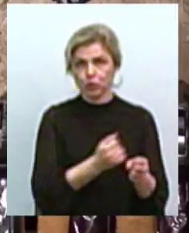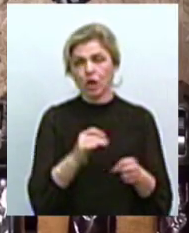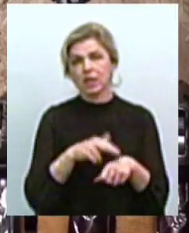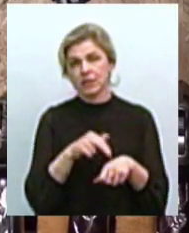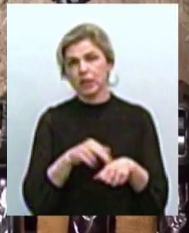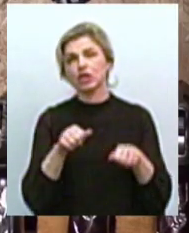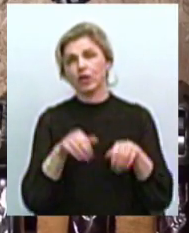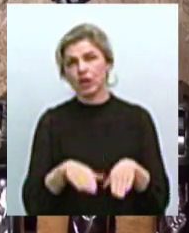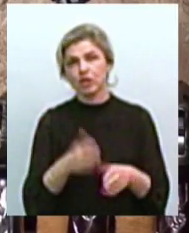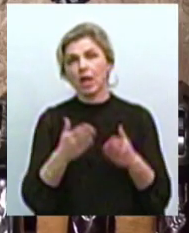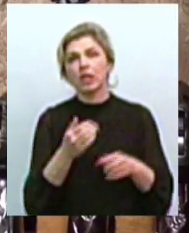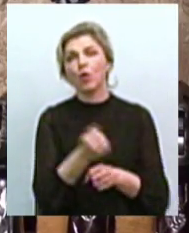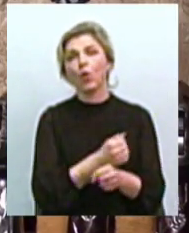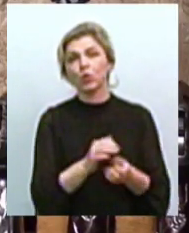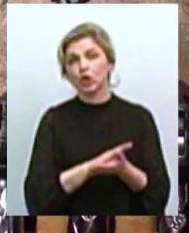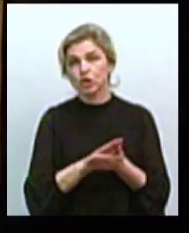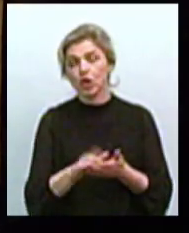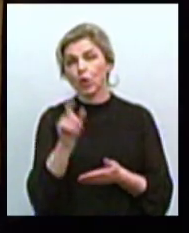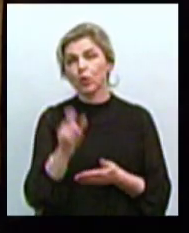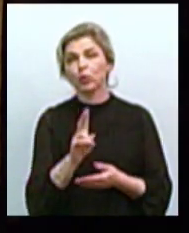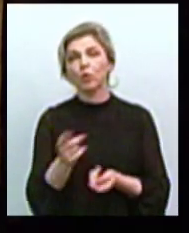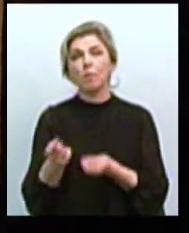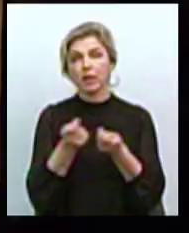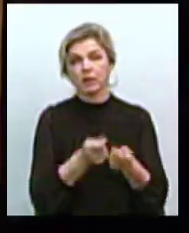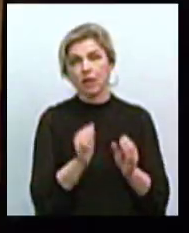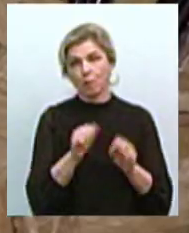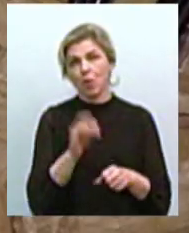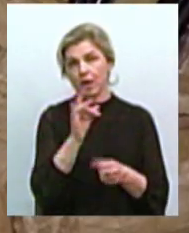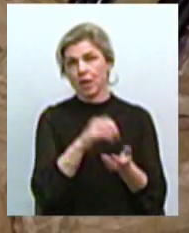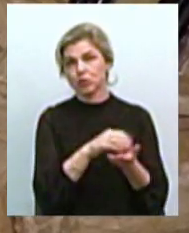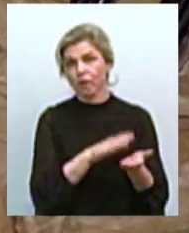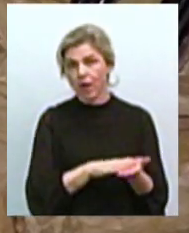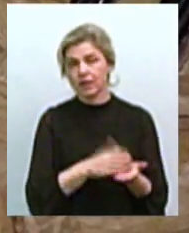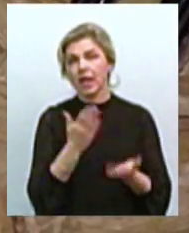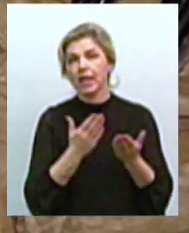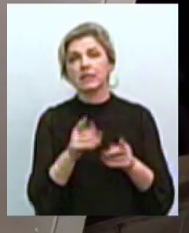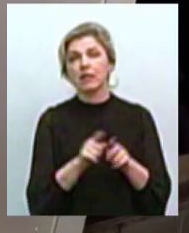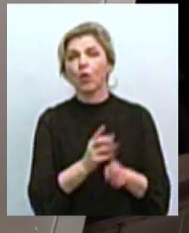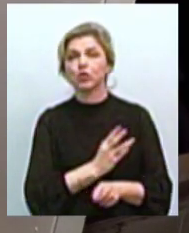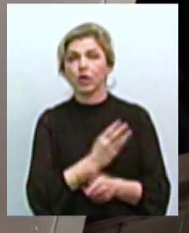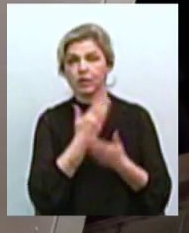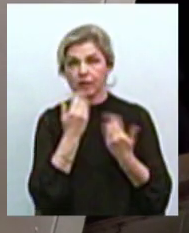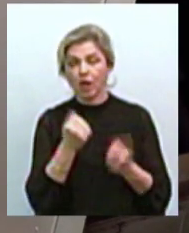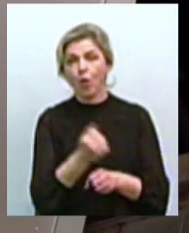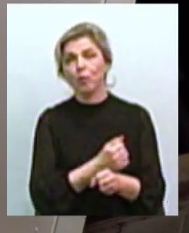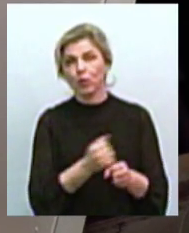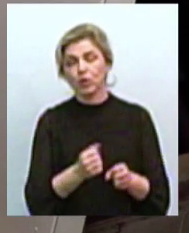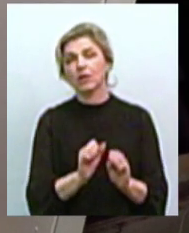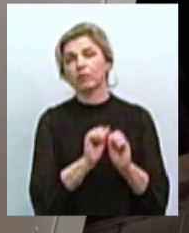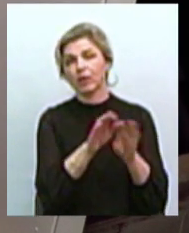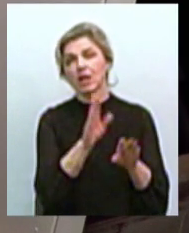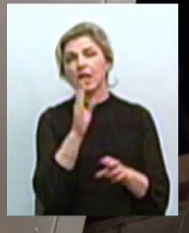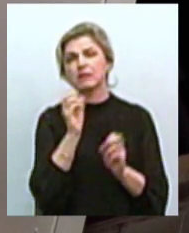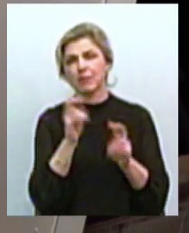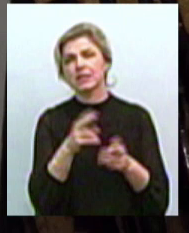Якщо зброя чиста, людина, яка її принесла, може її зареєструвати. Якщо такого бажання немає, зброю утилізують на заводі у